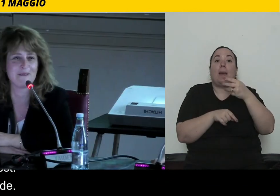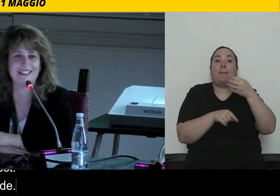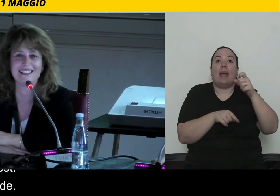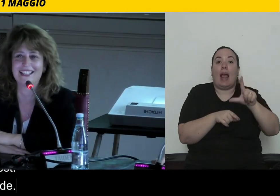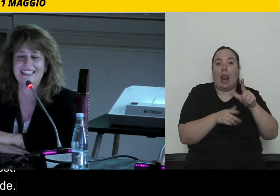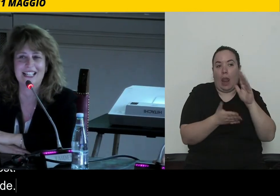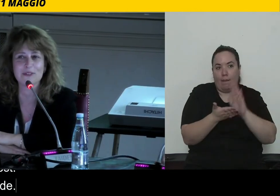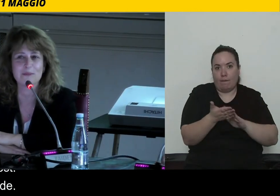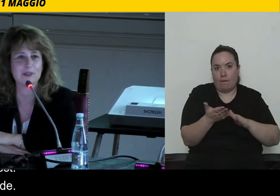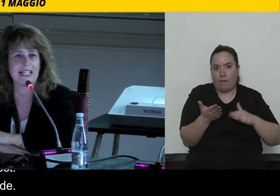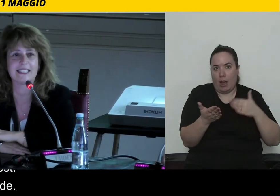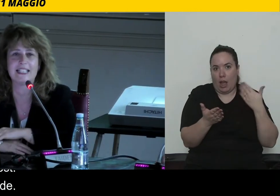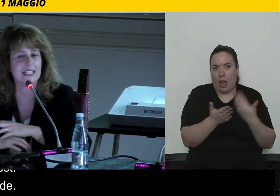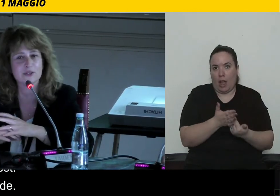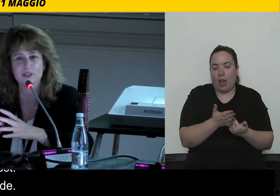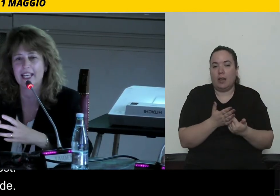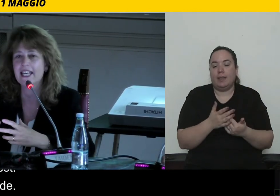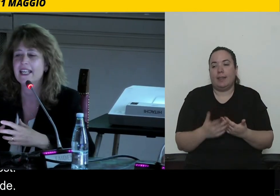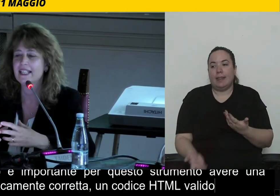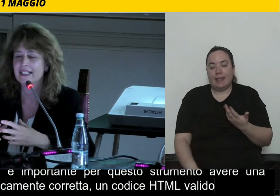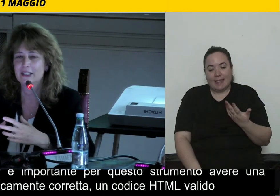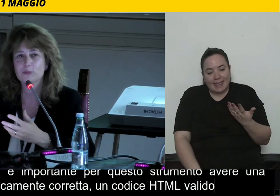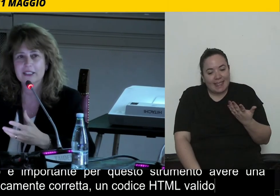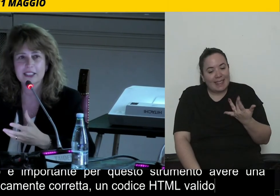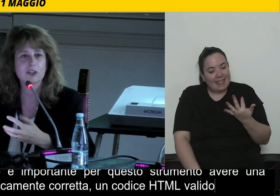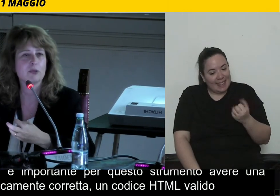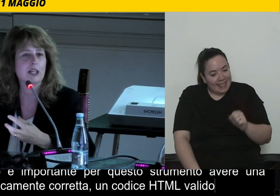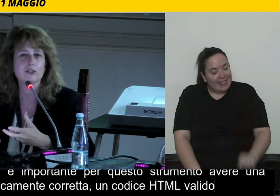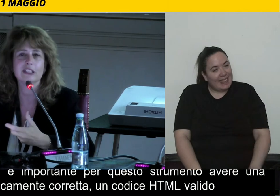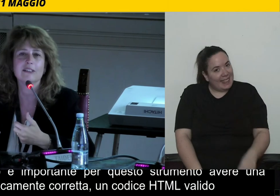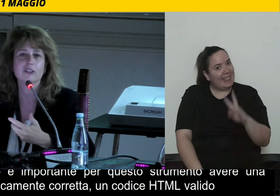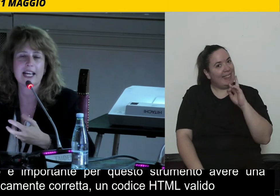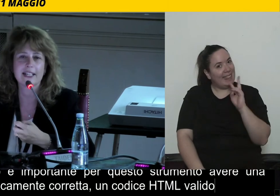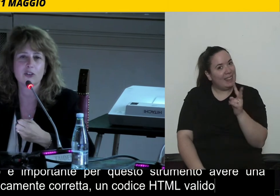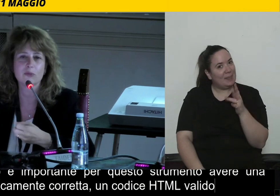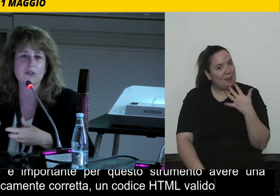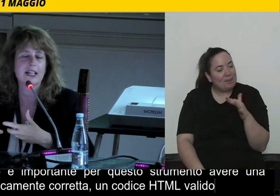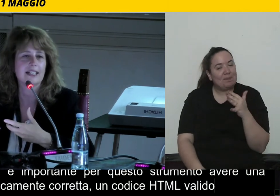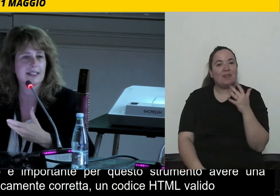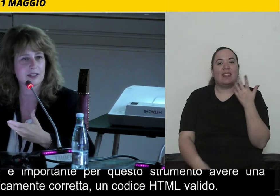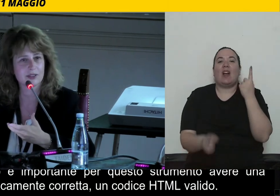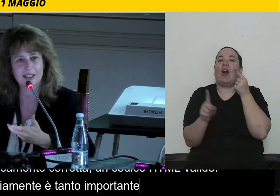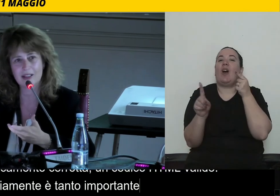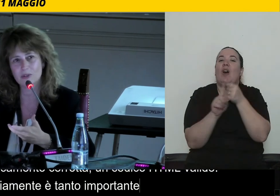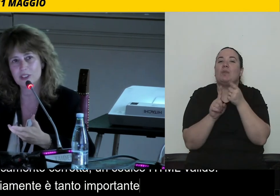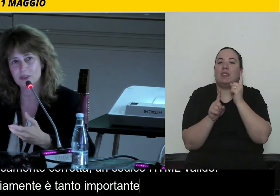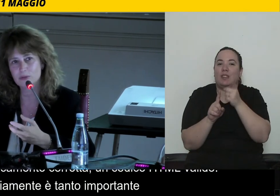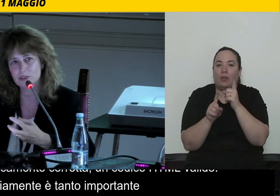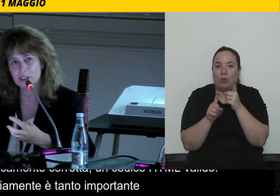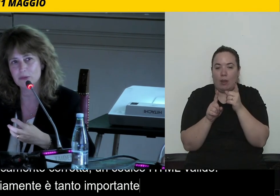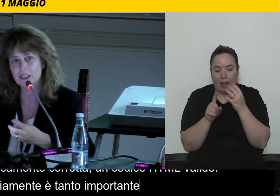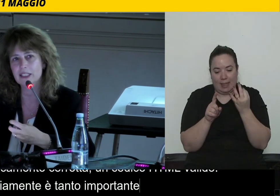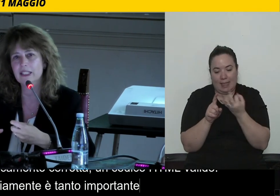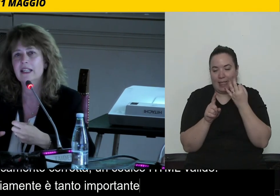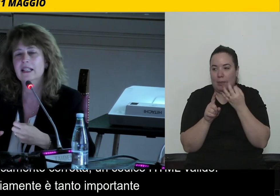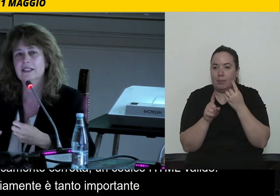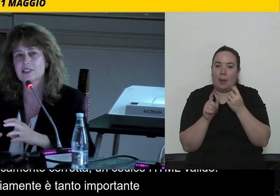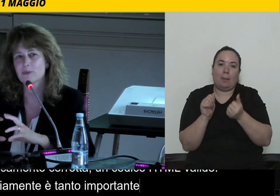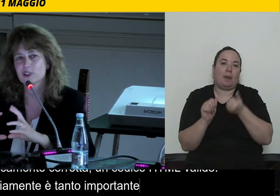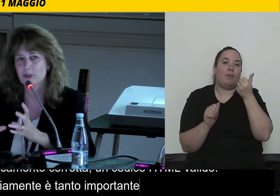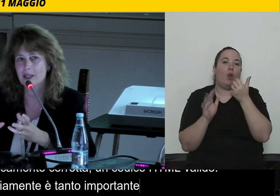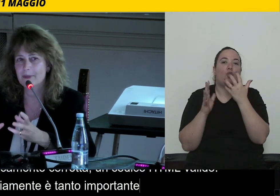ovviamente è tanto importante, nel senso che l'obiettivo è quello di lavorare comunque nell'estrazione dei contenuti, quindi